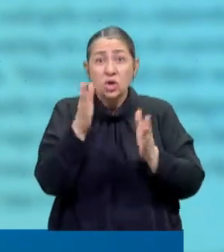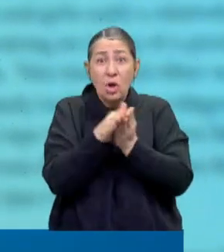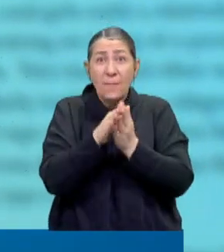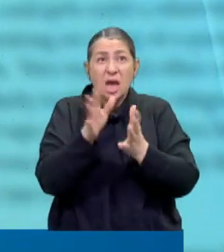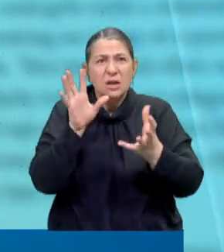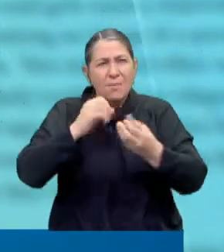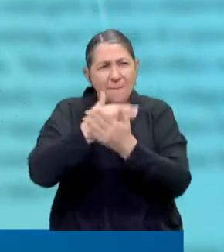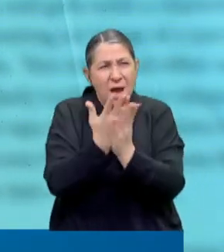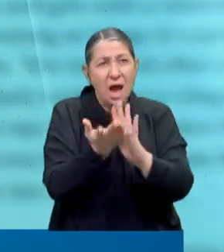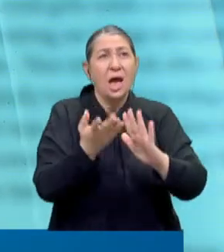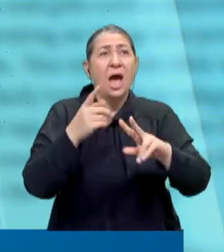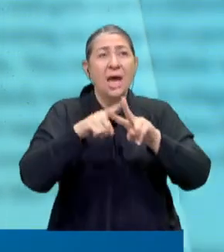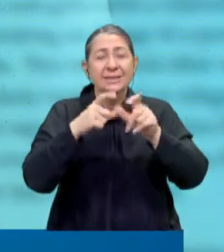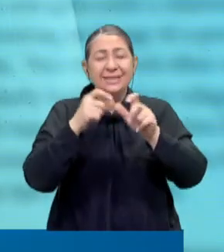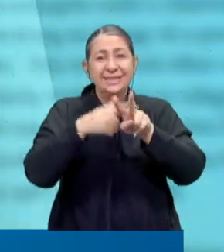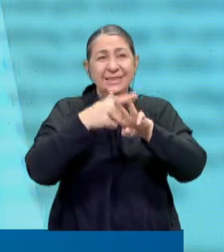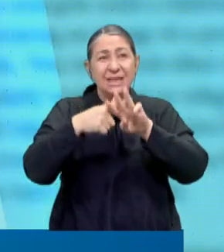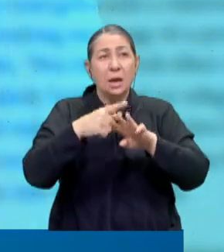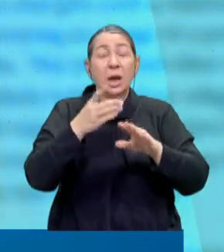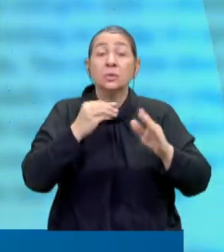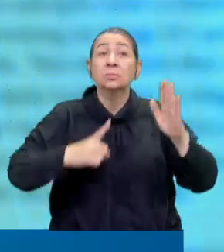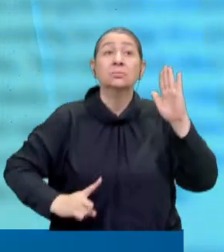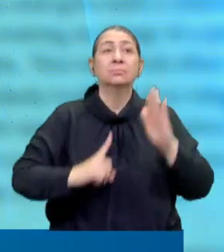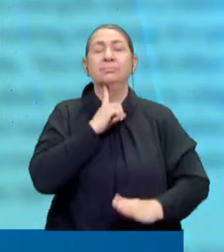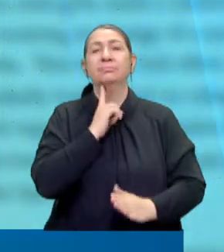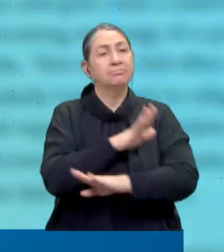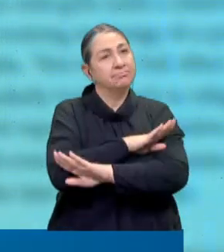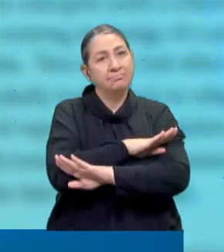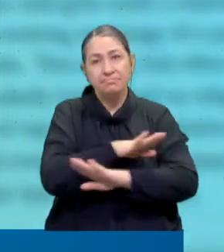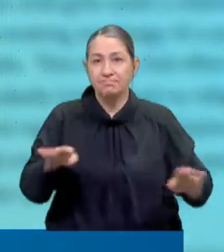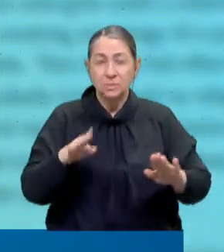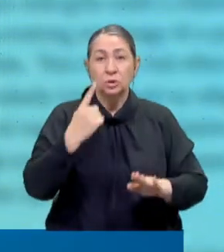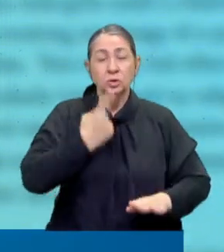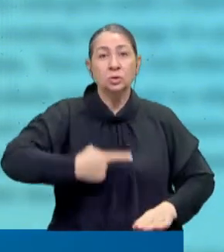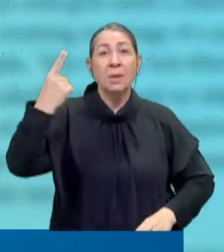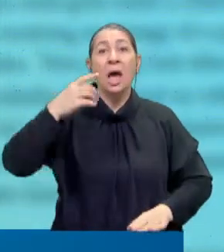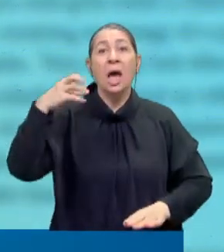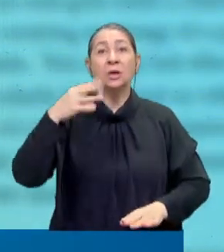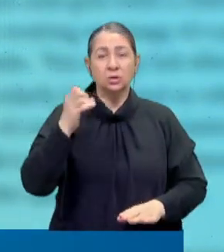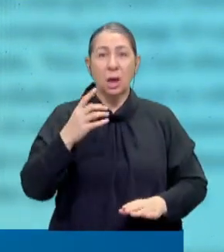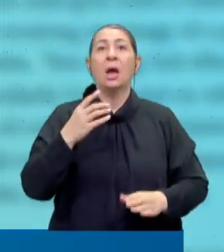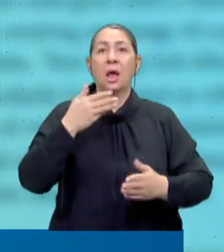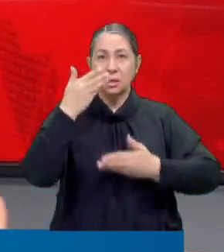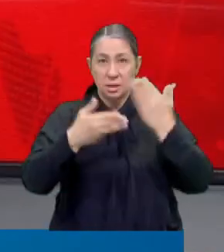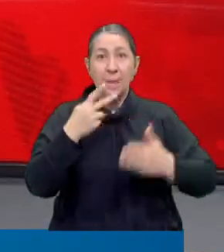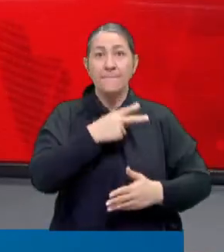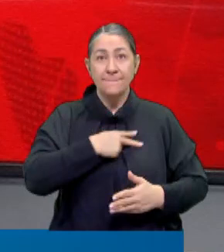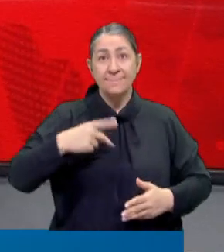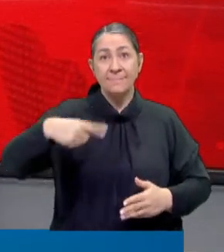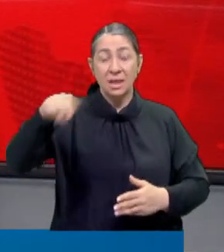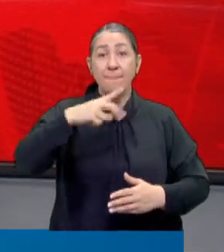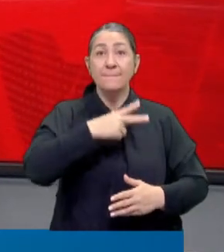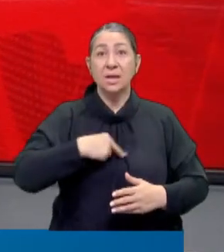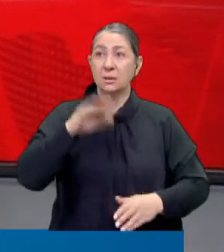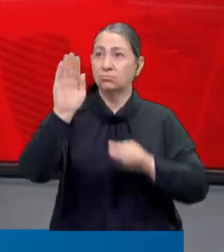'un parçaladığı Asiye'nin dramı barda taşıran son damla oldu. Cumhurbaşkanı Erdoğan'ın da gündeminde belediyeler